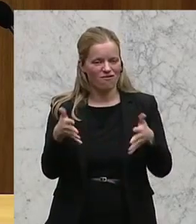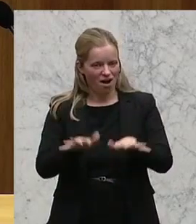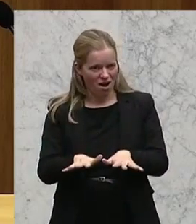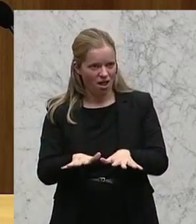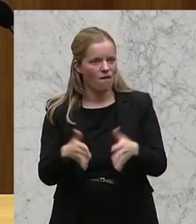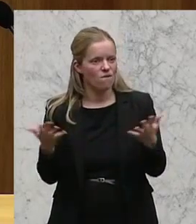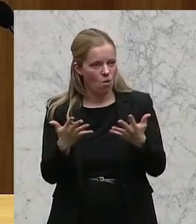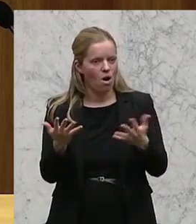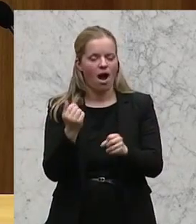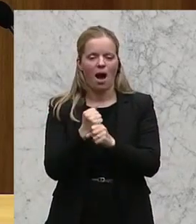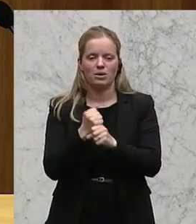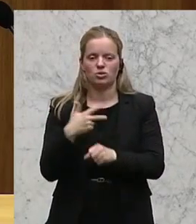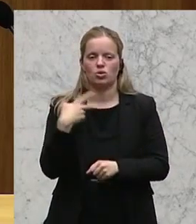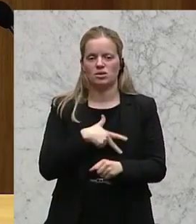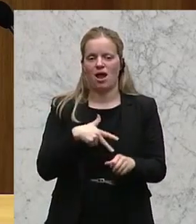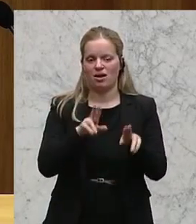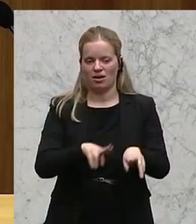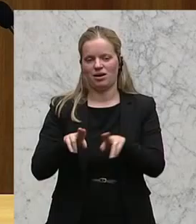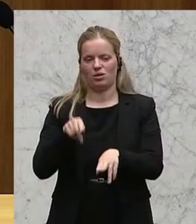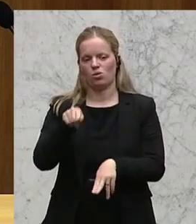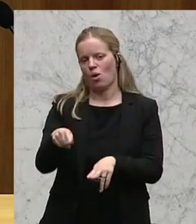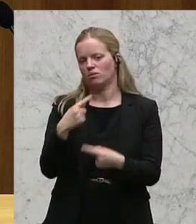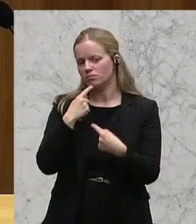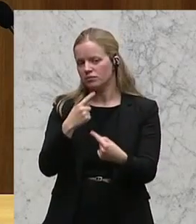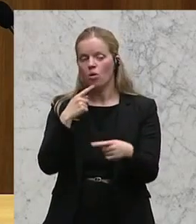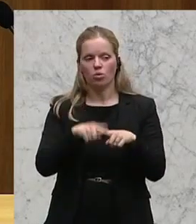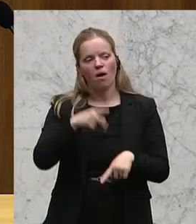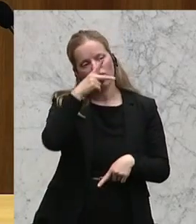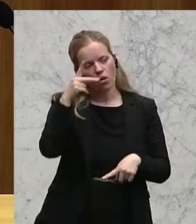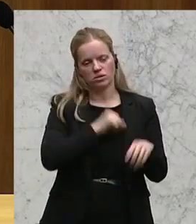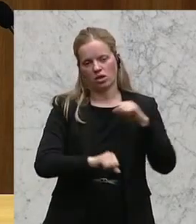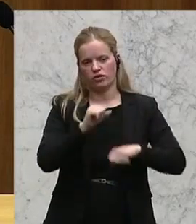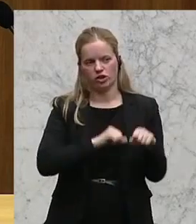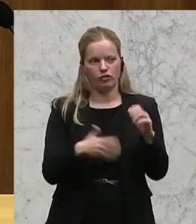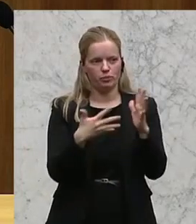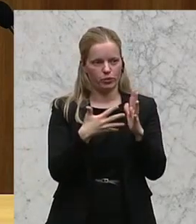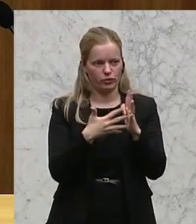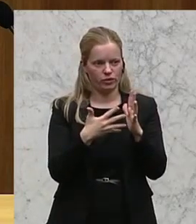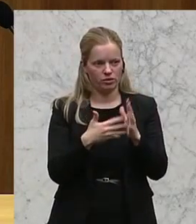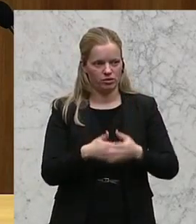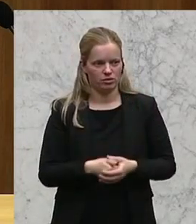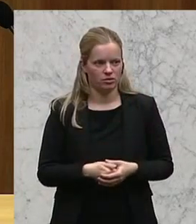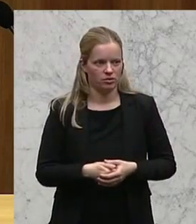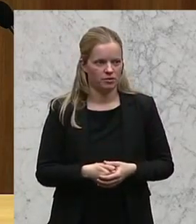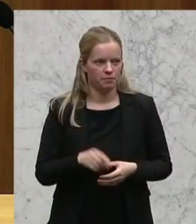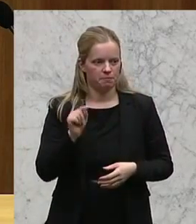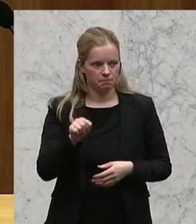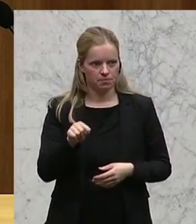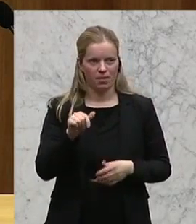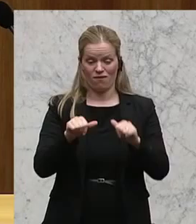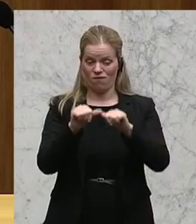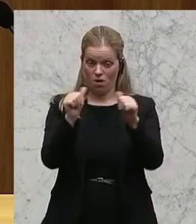jetzt beim Arbeits und Sozialgericht und wird außerdem von der Volksanwaltschaft geprüft. Und dort ist es sowohl